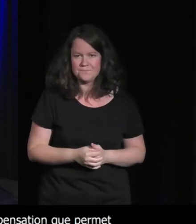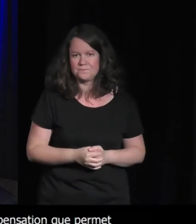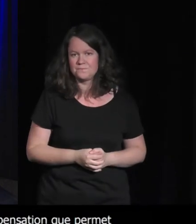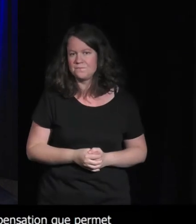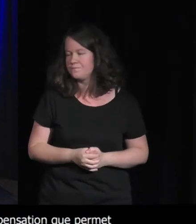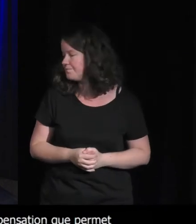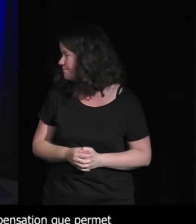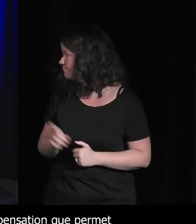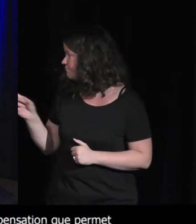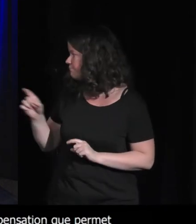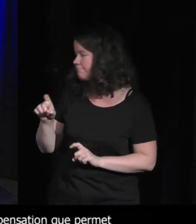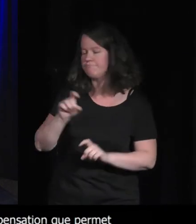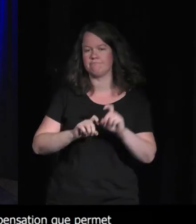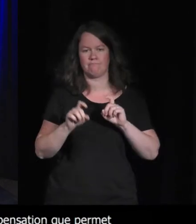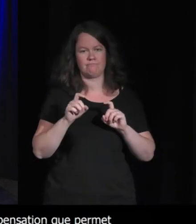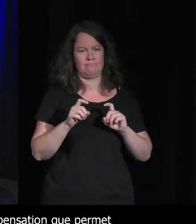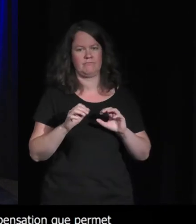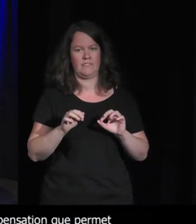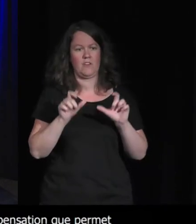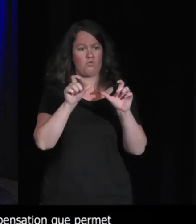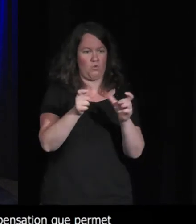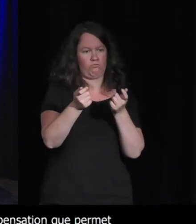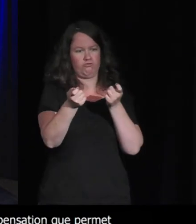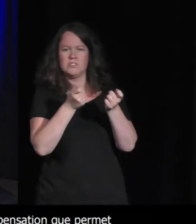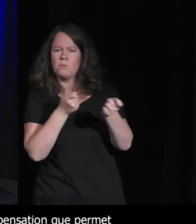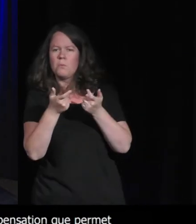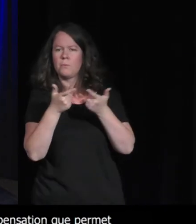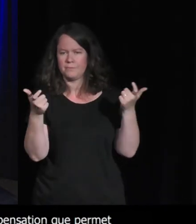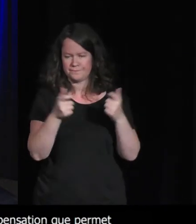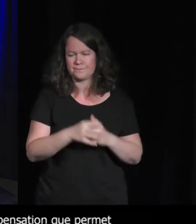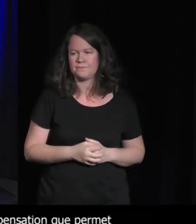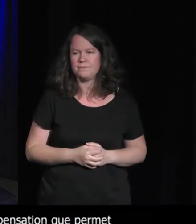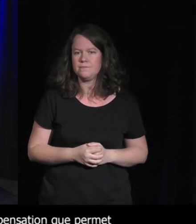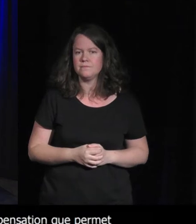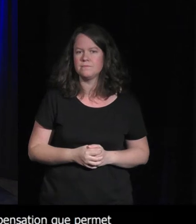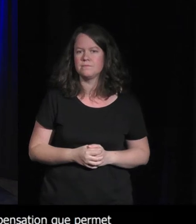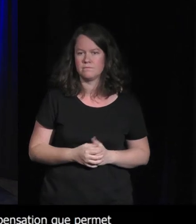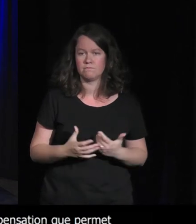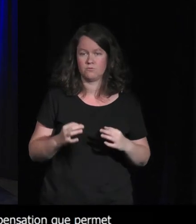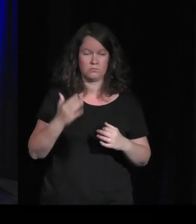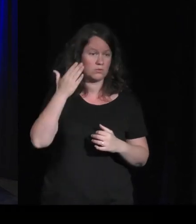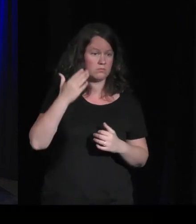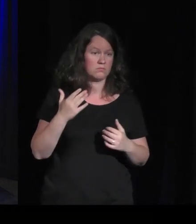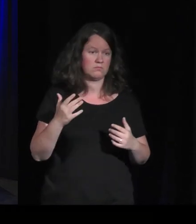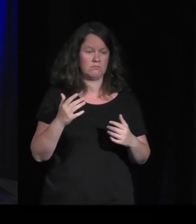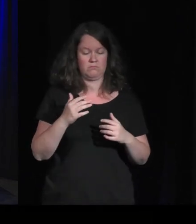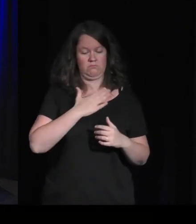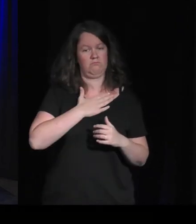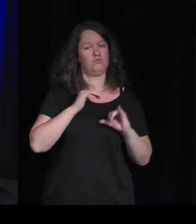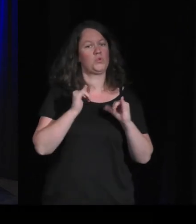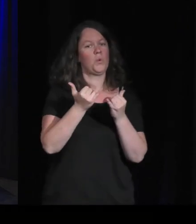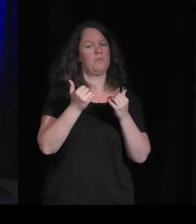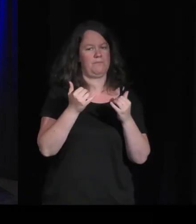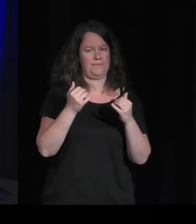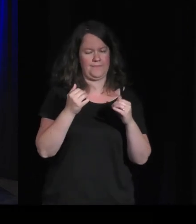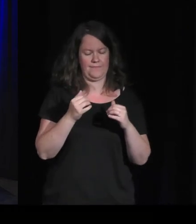parce qu'en fait comme on voulait vraiment que ça soit qu'on parle du contrôle justement sur l'animal dans Seasons on n pas été jusqu